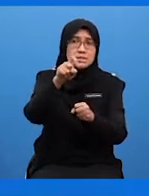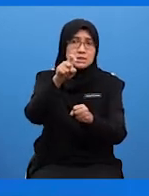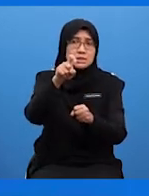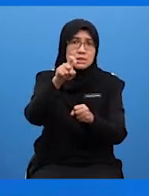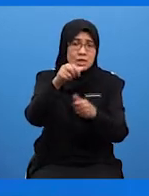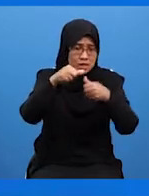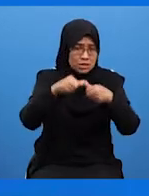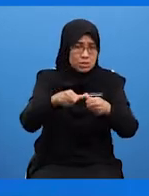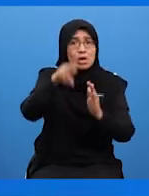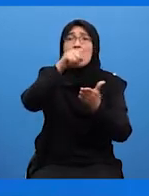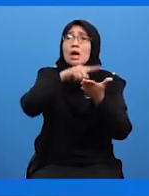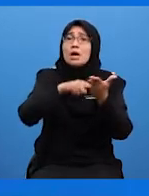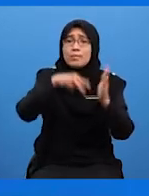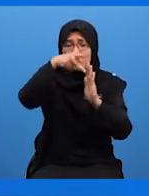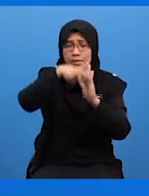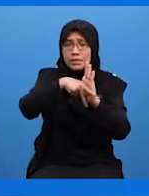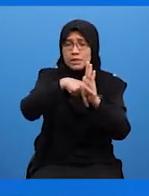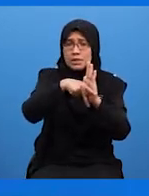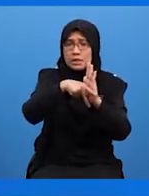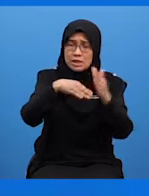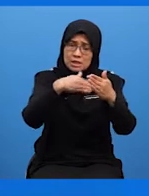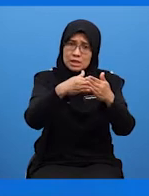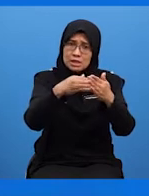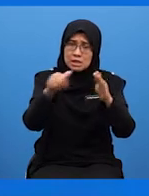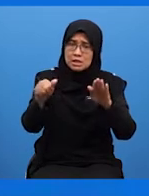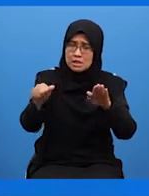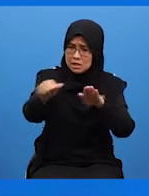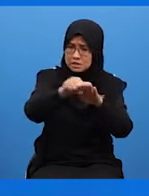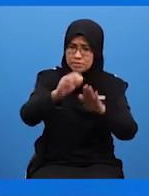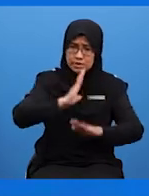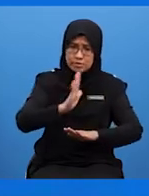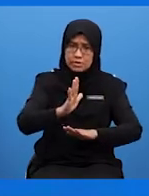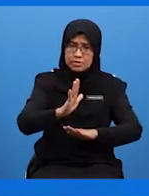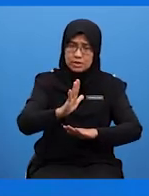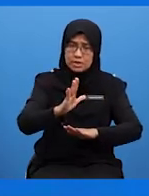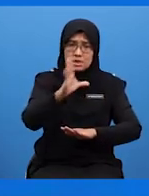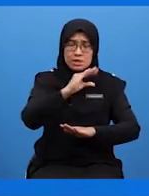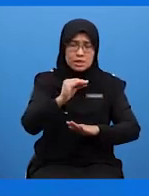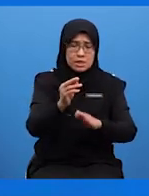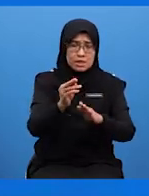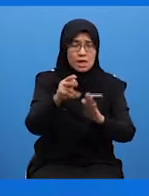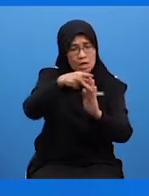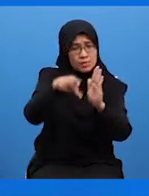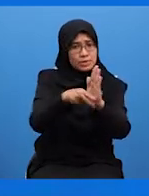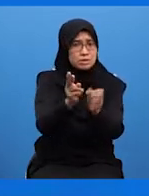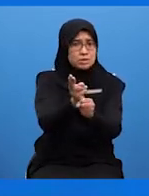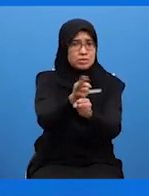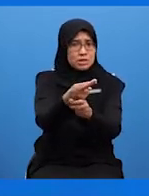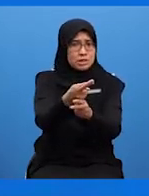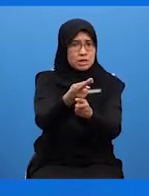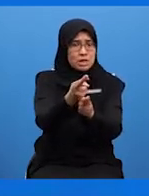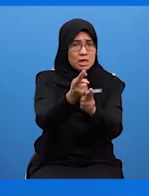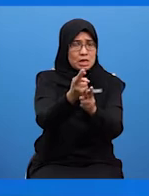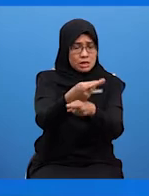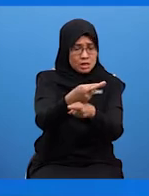pendekatan aspek formal dan juga aspek dan juga prinsip rekaan yang akan digunakan dalam penghasilan